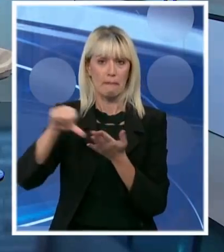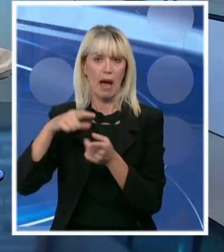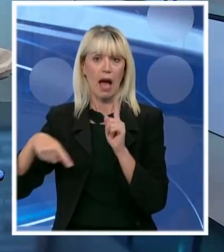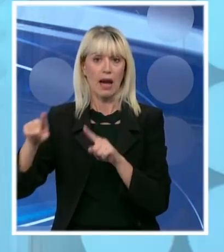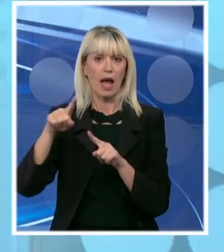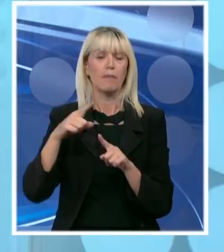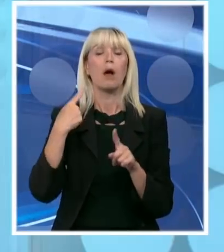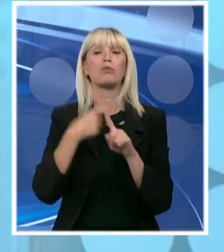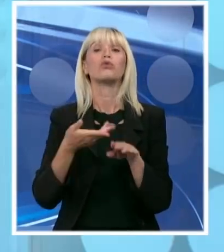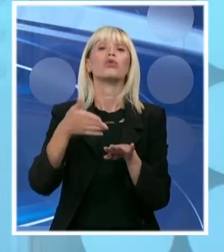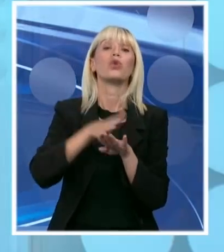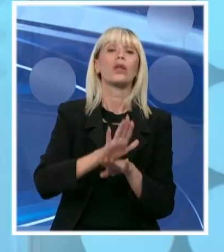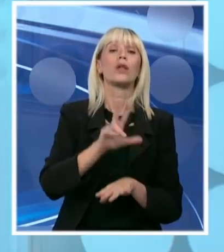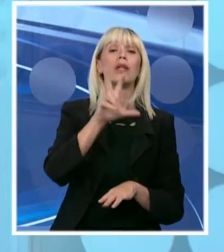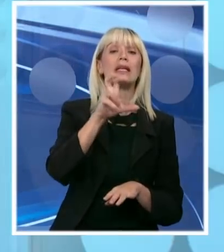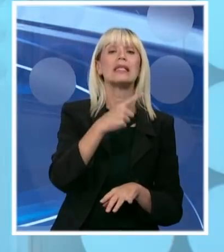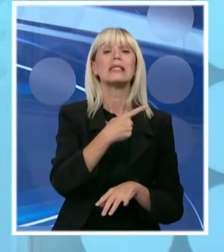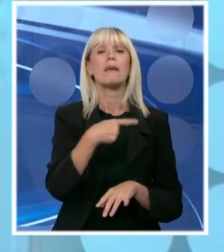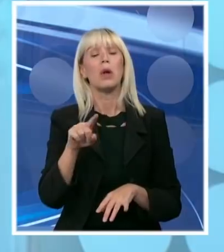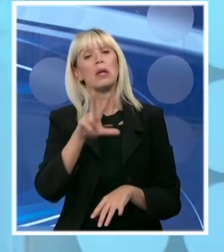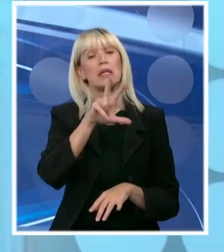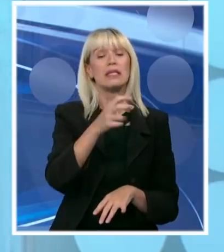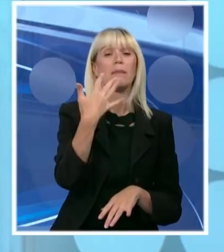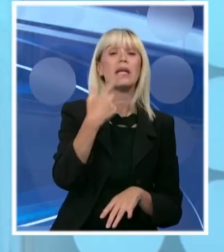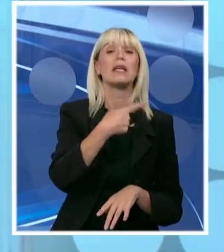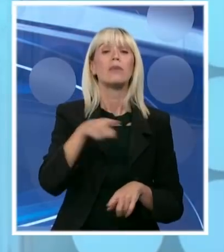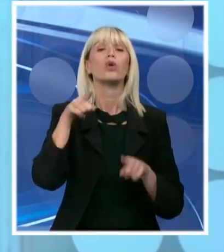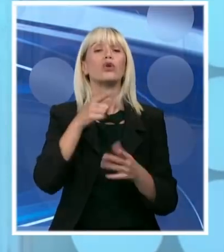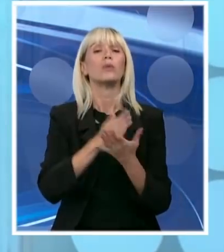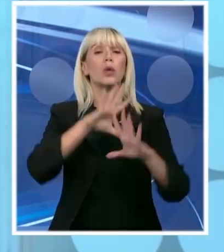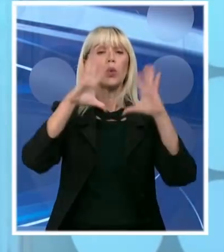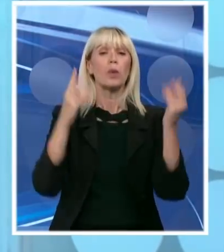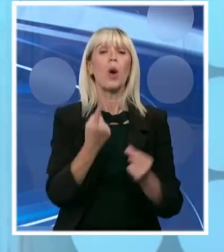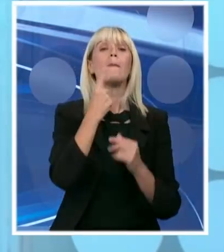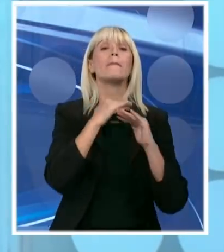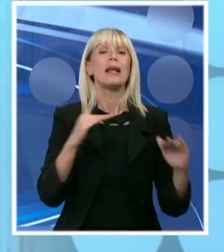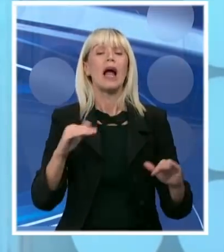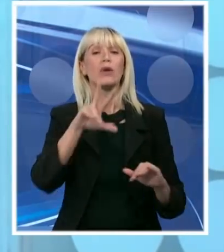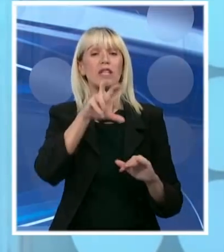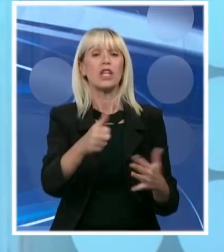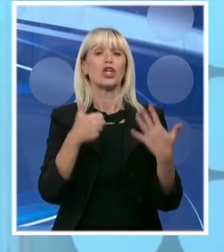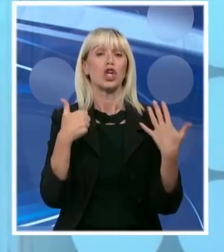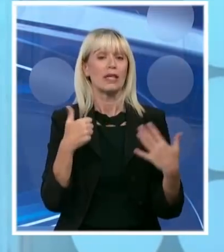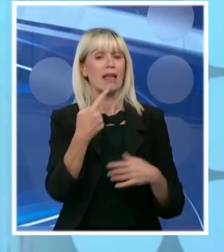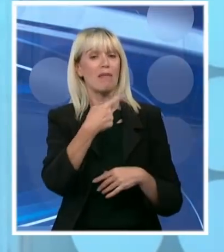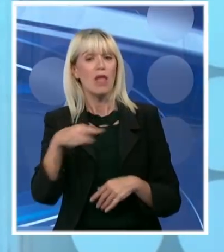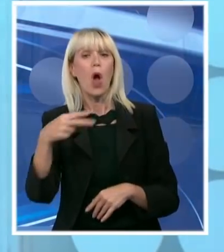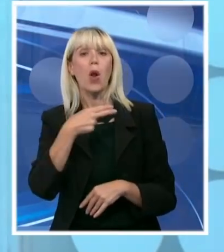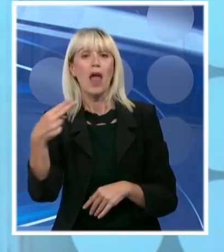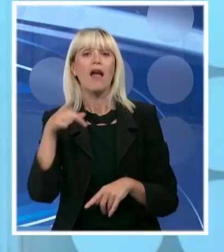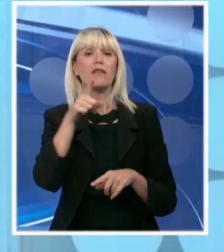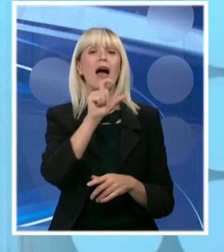dodatnih 300 miliona, 350 miliona, bit će milijardu i 360 miliona evra za 12.000